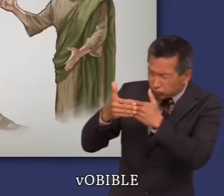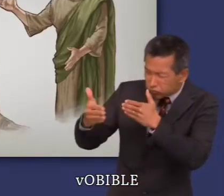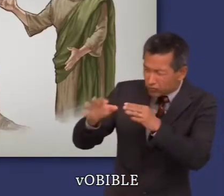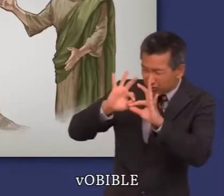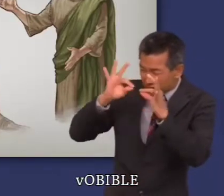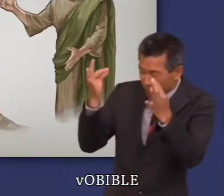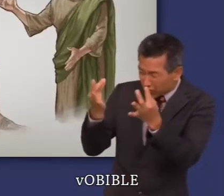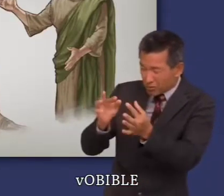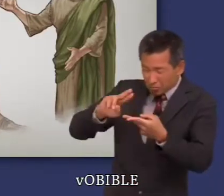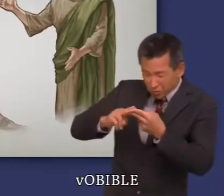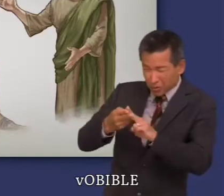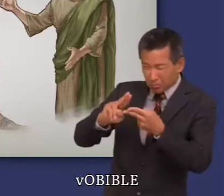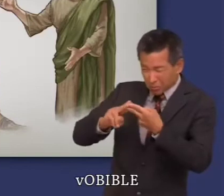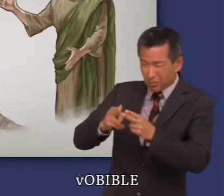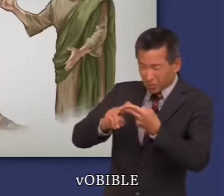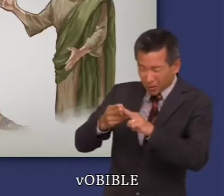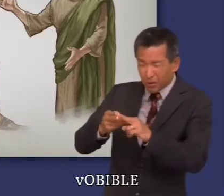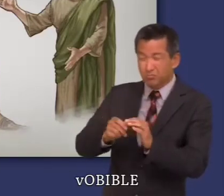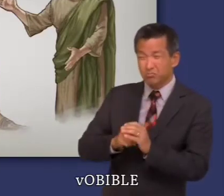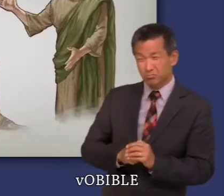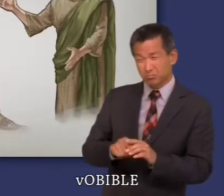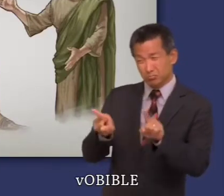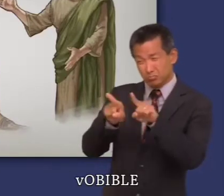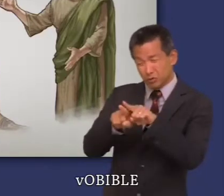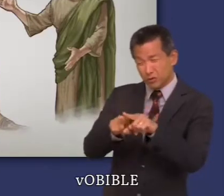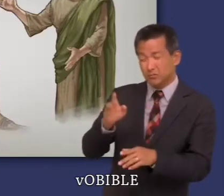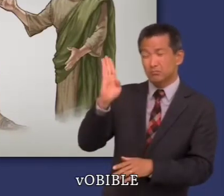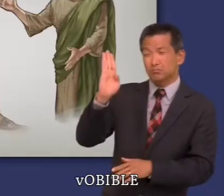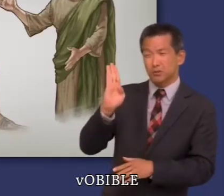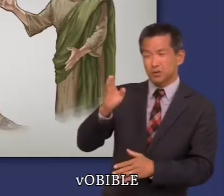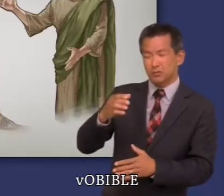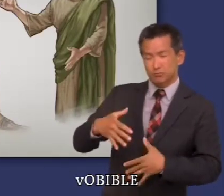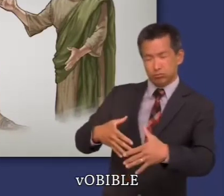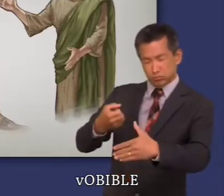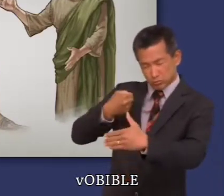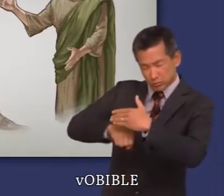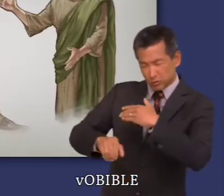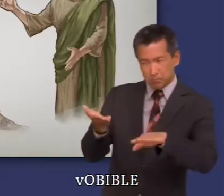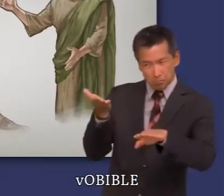Il lui dit aussi que des malheurs vont frapper sa famille et que le nouveau-né de Bethsabée va mourir.